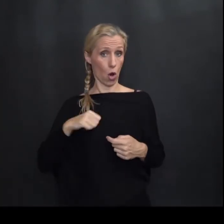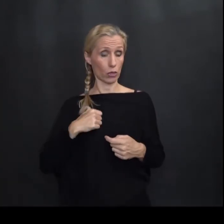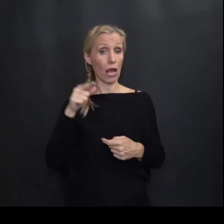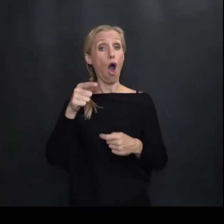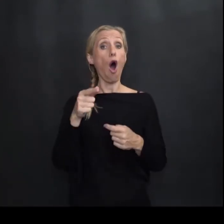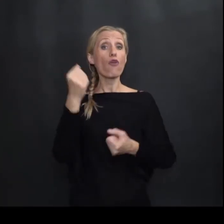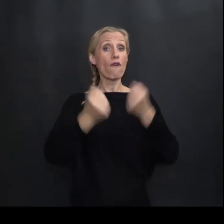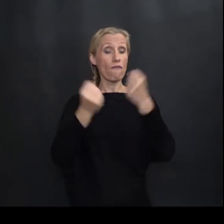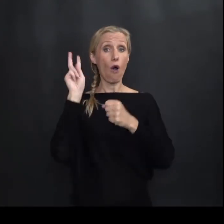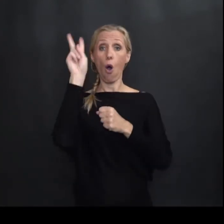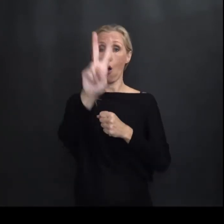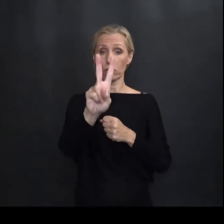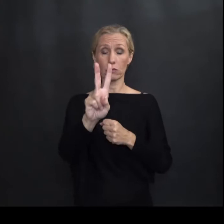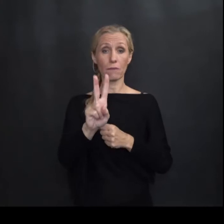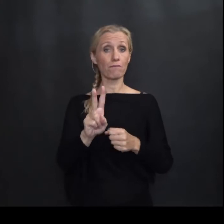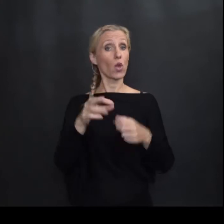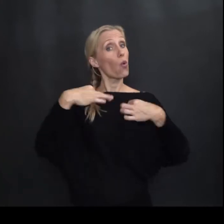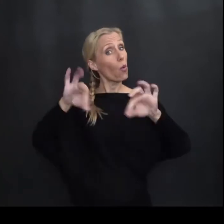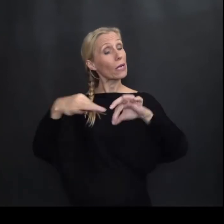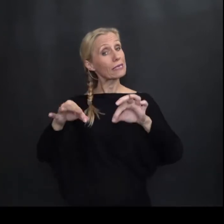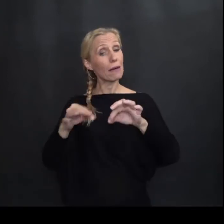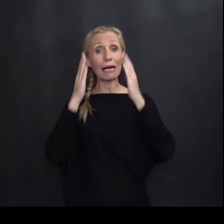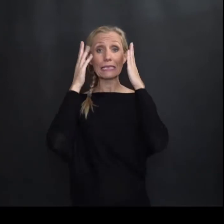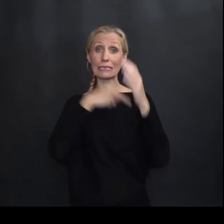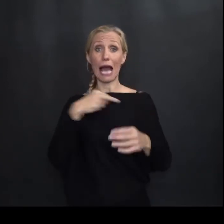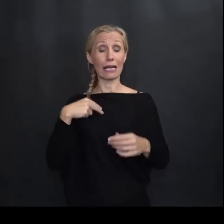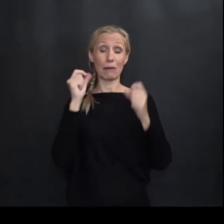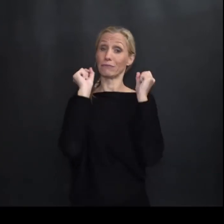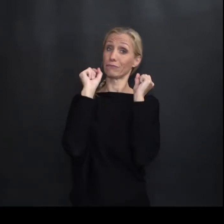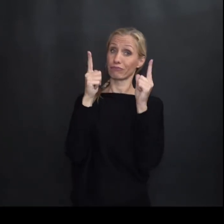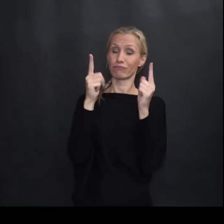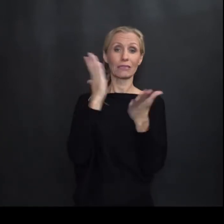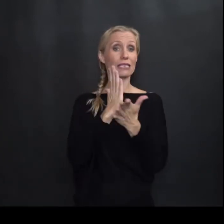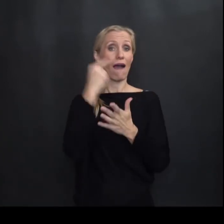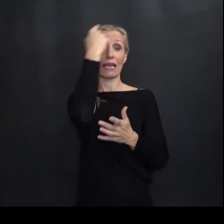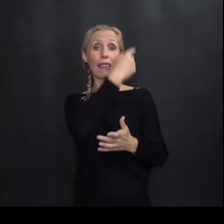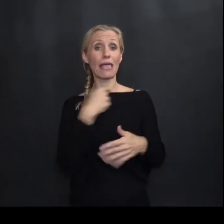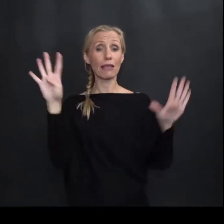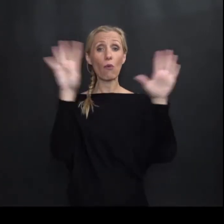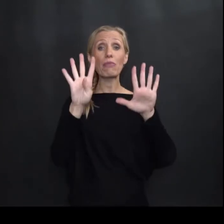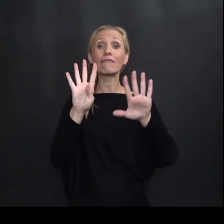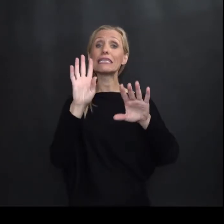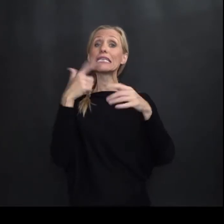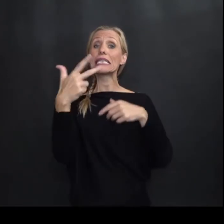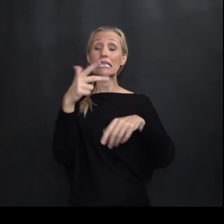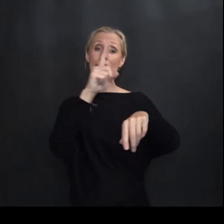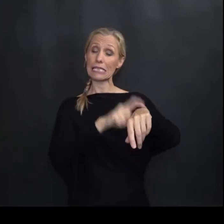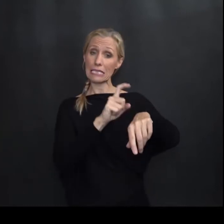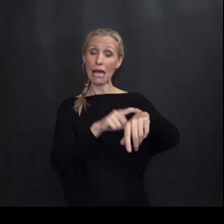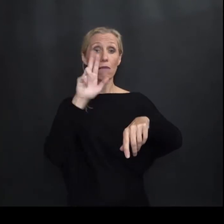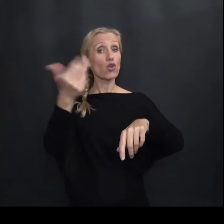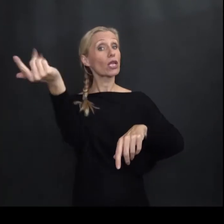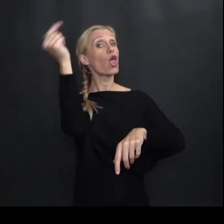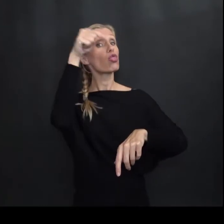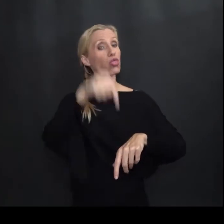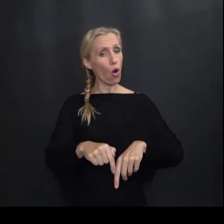On vozi Ne bi vjerovali Ulicama grada Zagreba Svake nedjelje U 9.30 sati